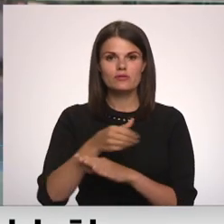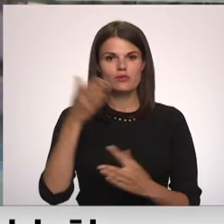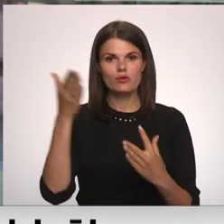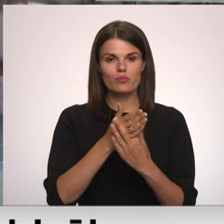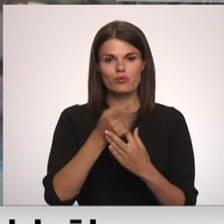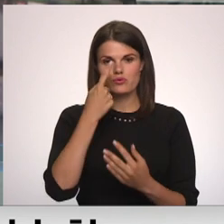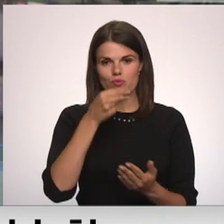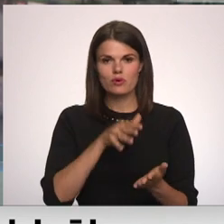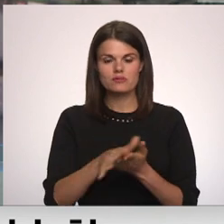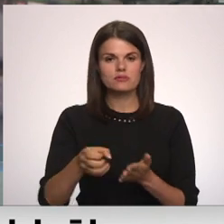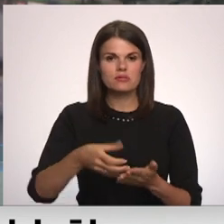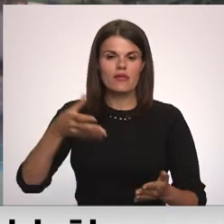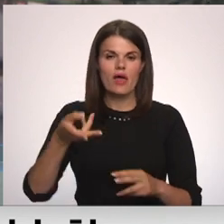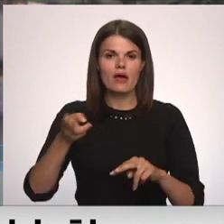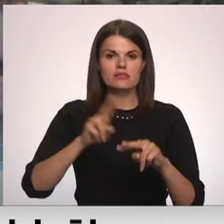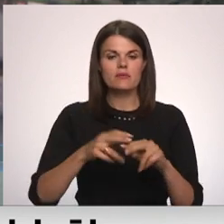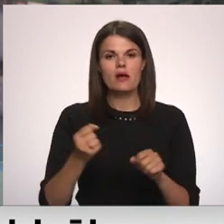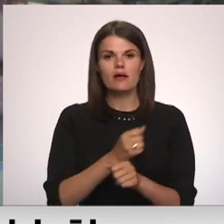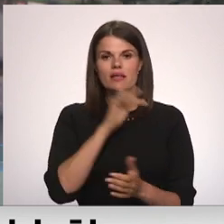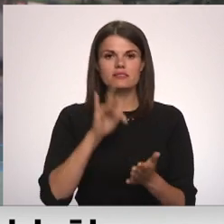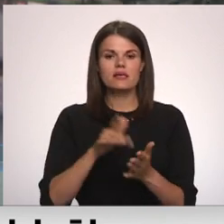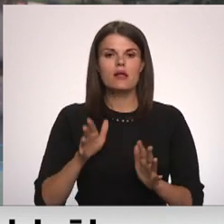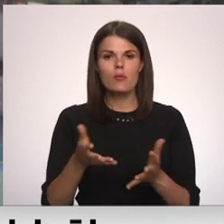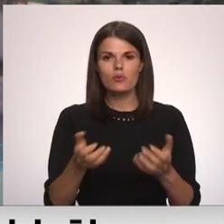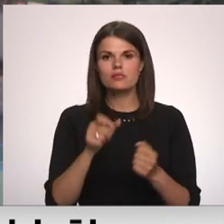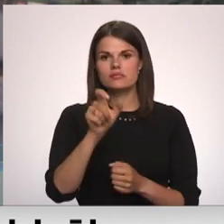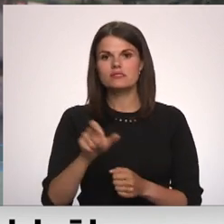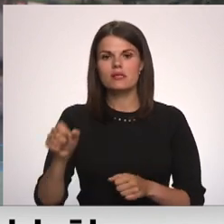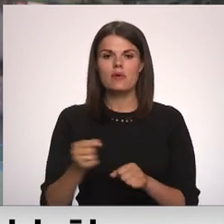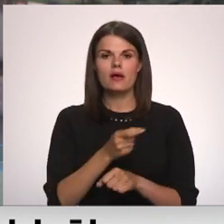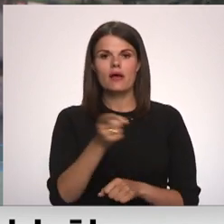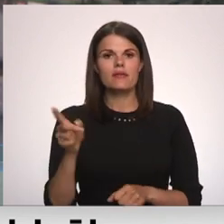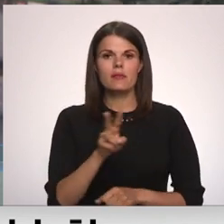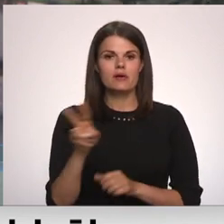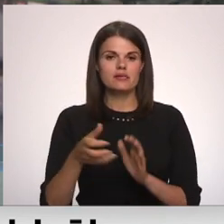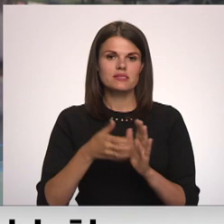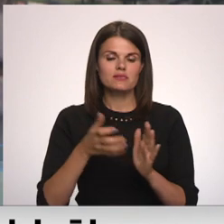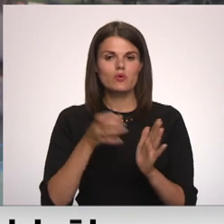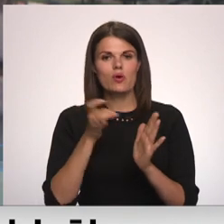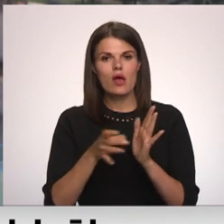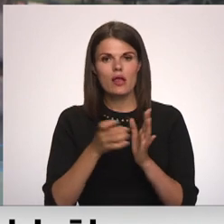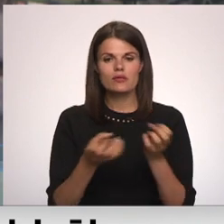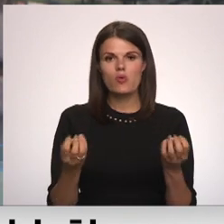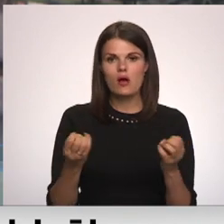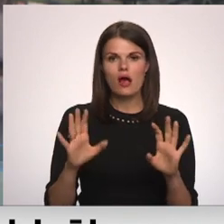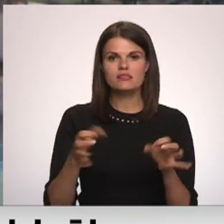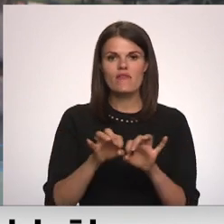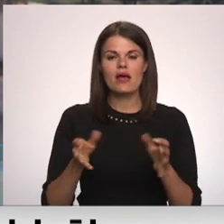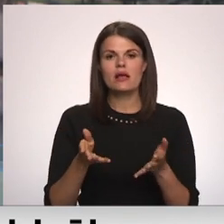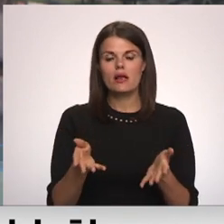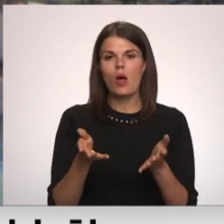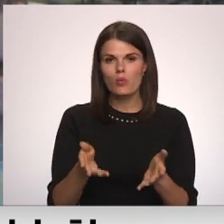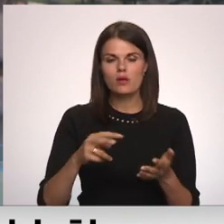izmaksu sadārdzinājuma gan centrālās apkuras saņēmēja, gan tiem, kuri apkurēja izmanto elektrību, gāzi vai granulas. Tas paredzēts